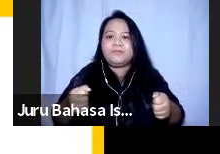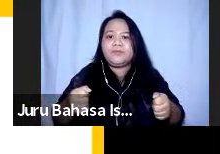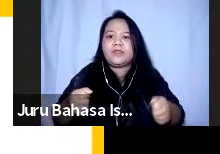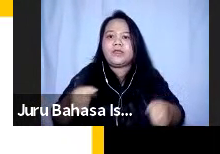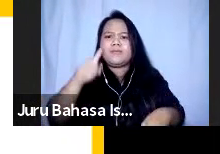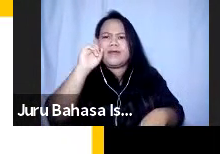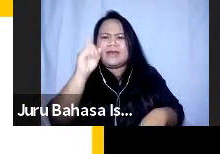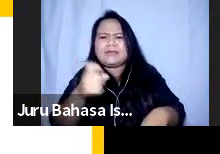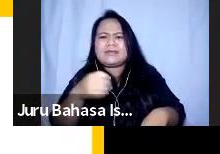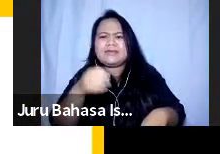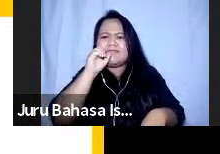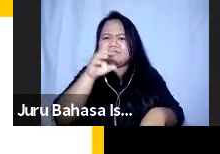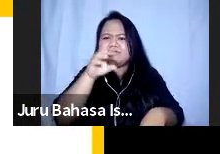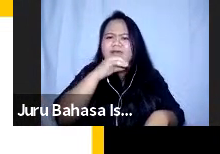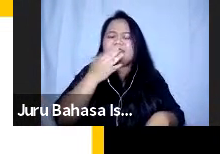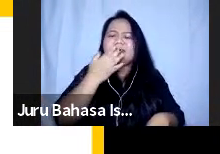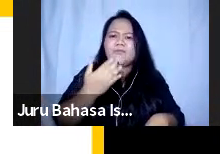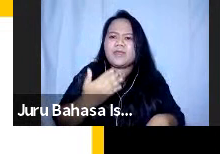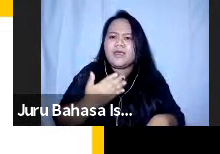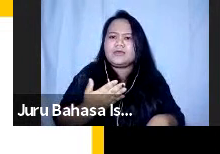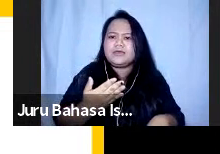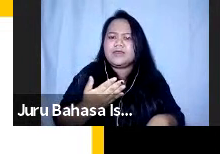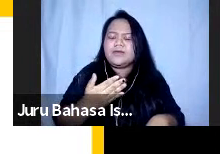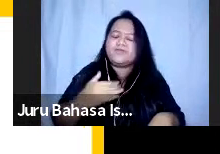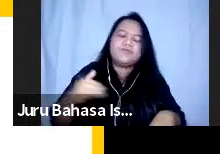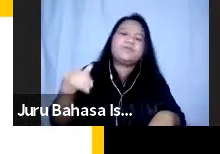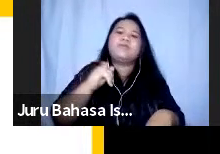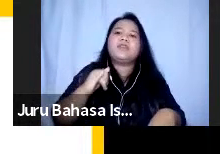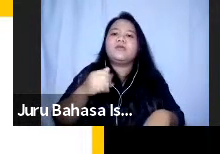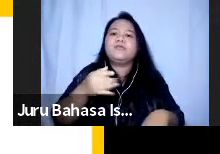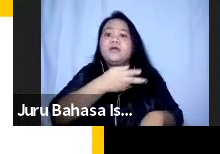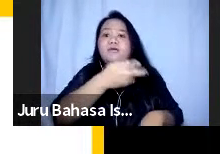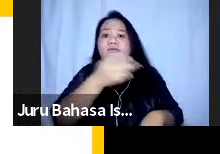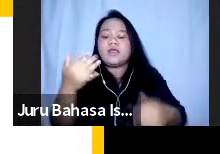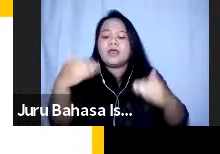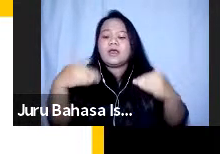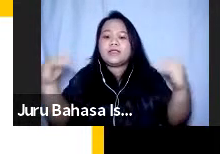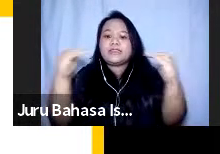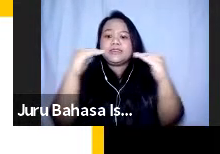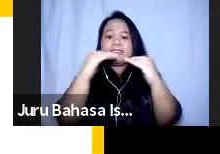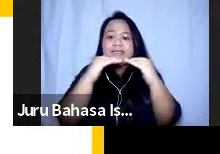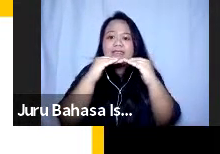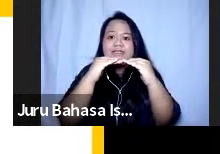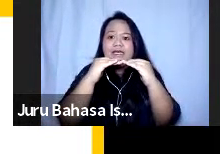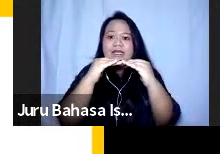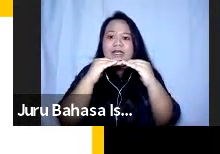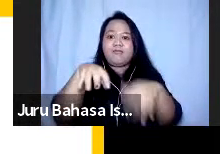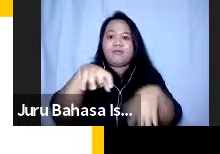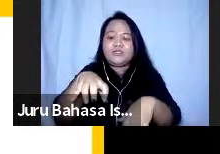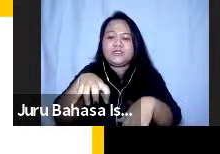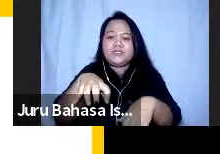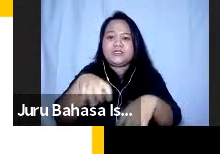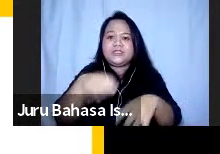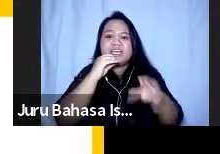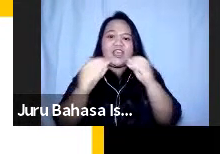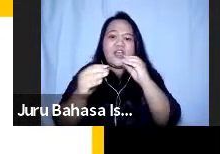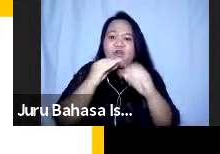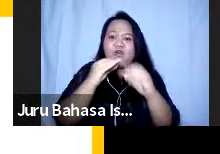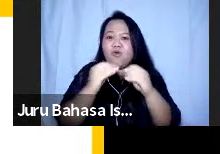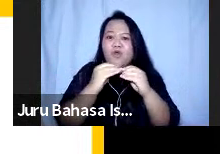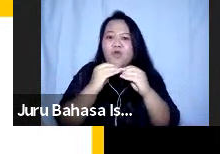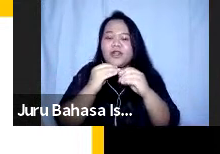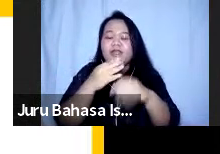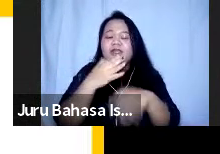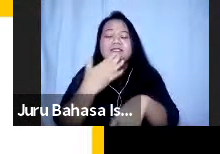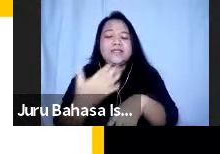bicara biasa bersama mereka sejajar kemudian komunikasi secara